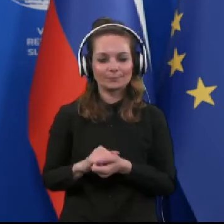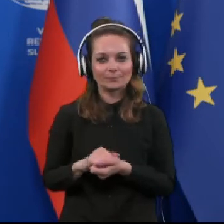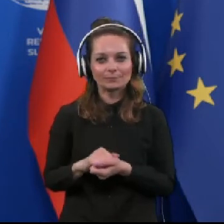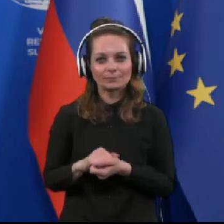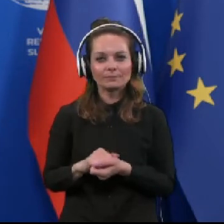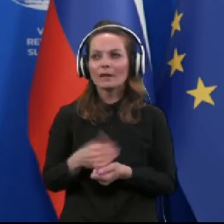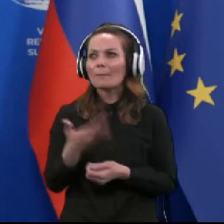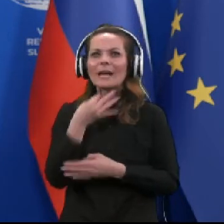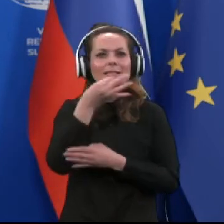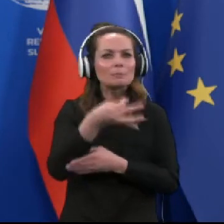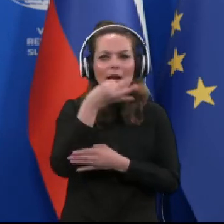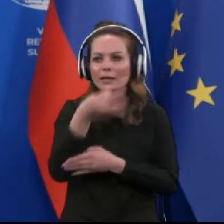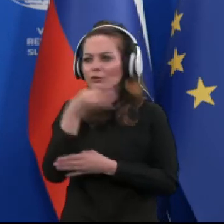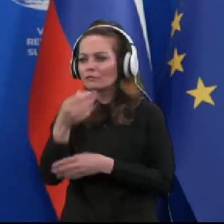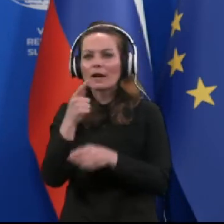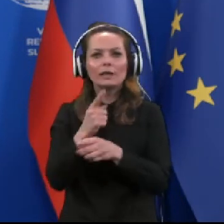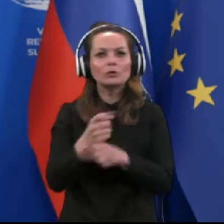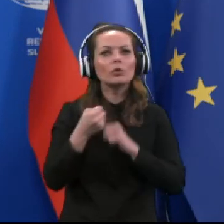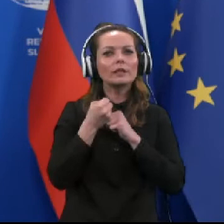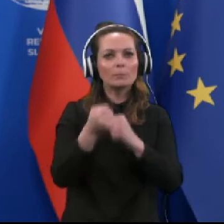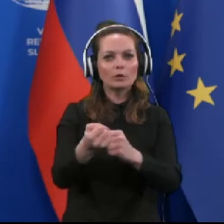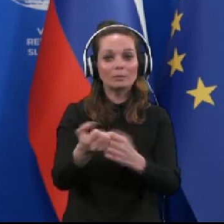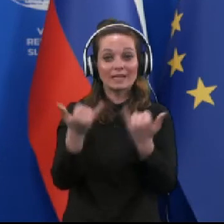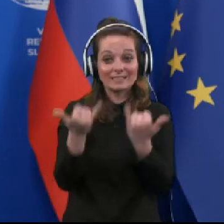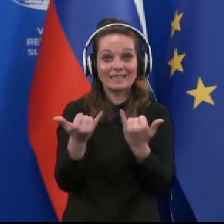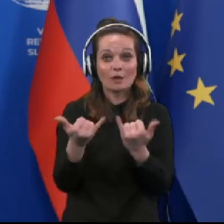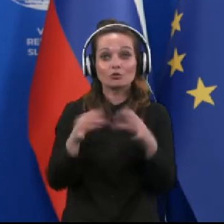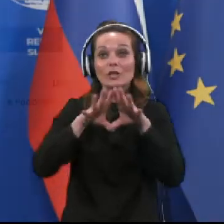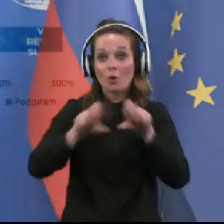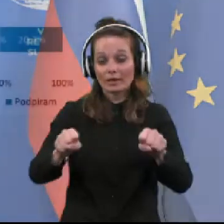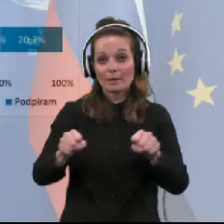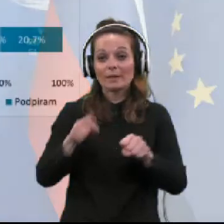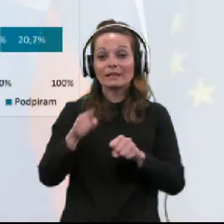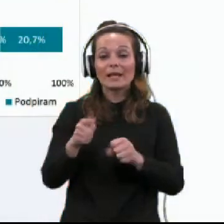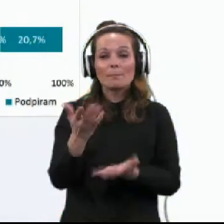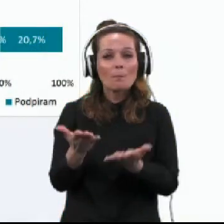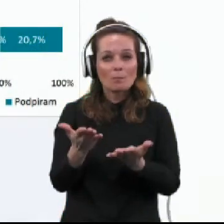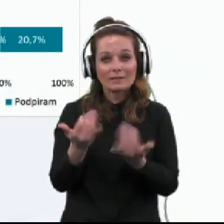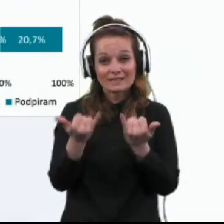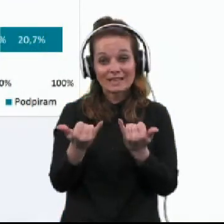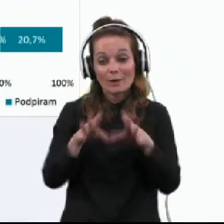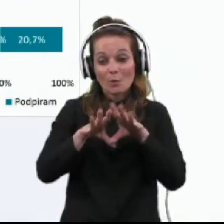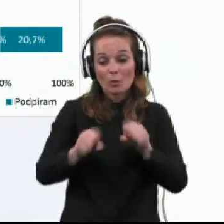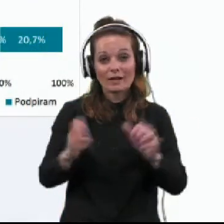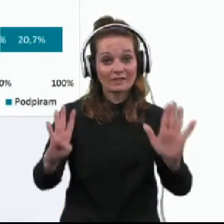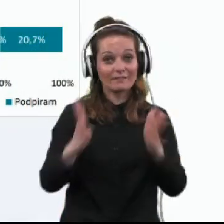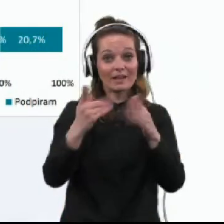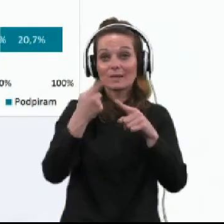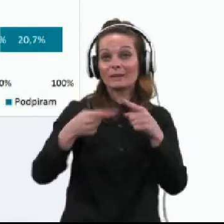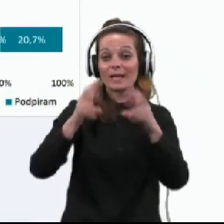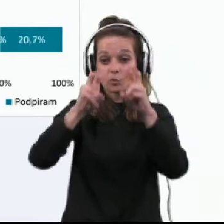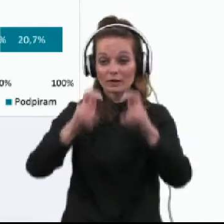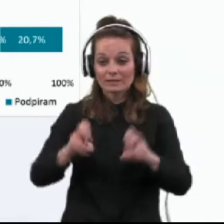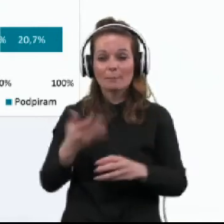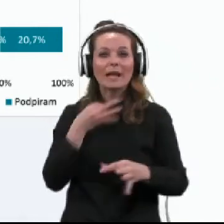Spraševali smo tudi o podpiranju morebitnih ukrepov. Med morebitnimi ukrepi smo v 9. valu